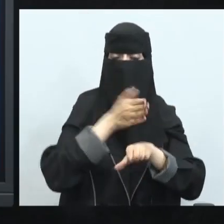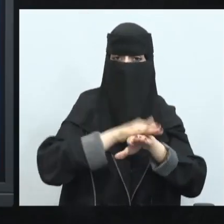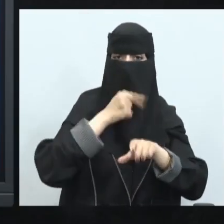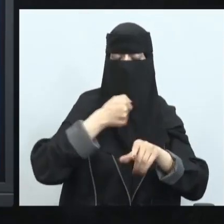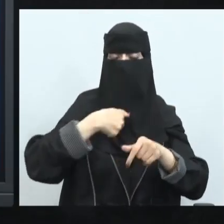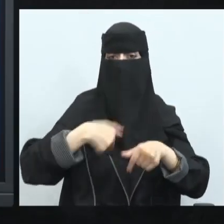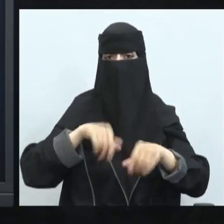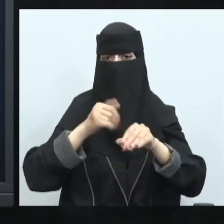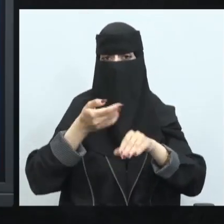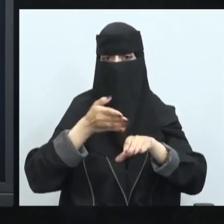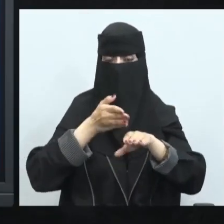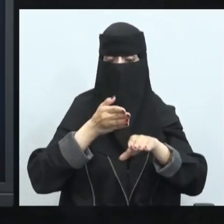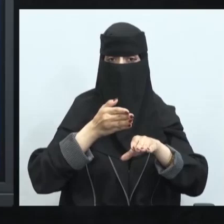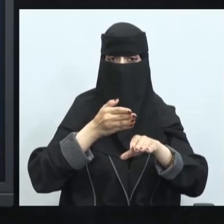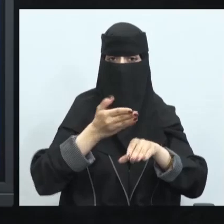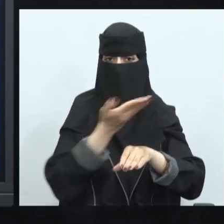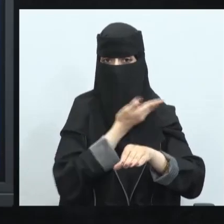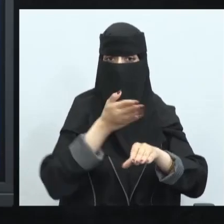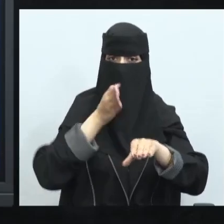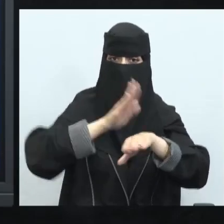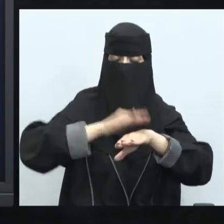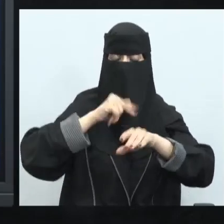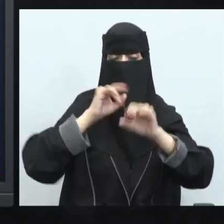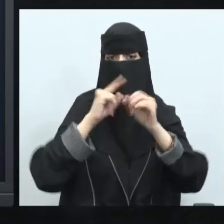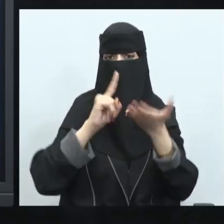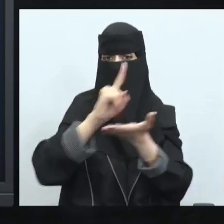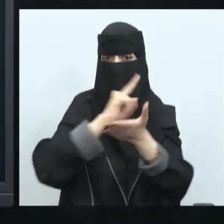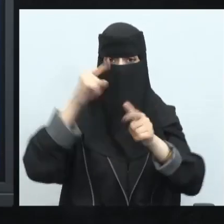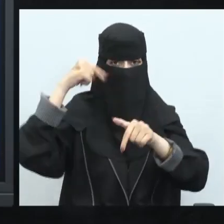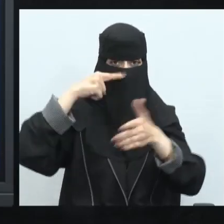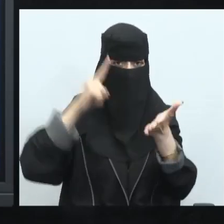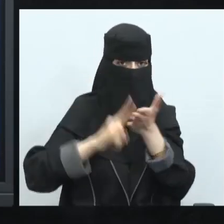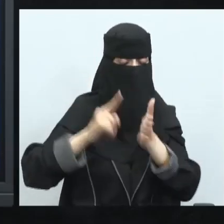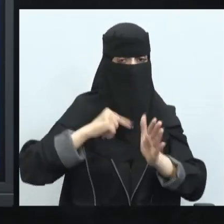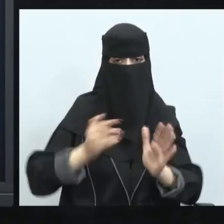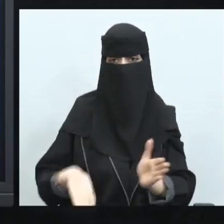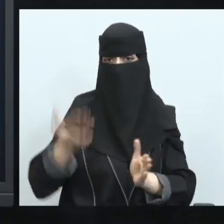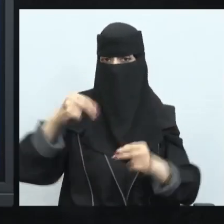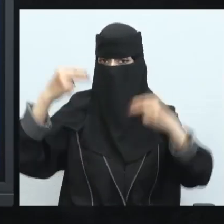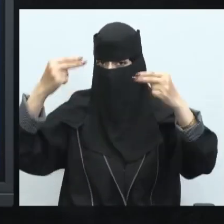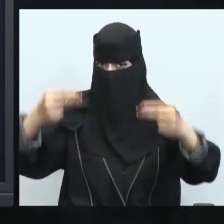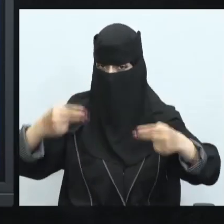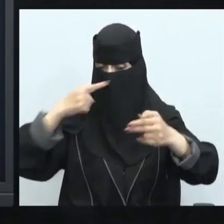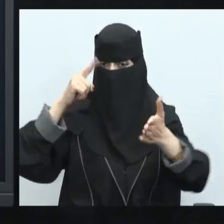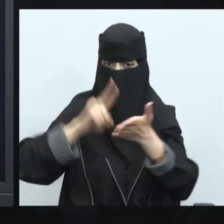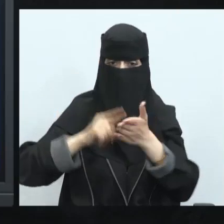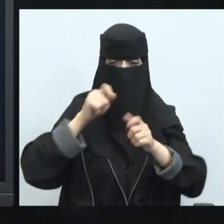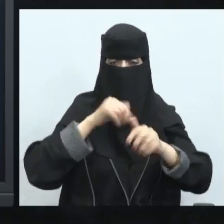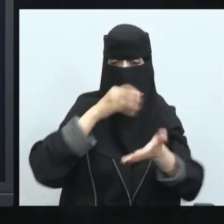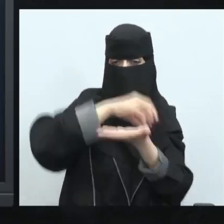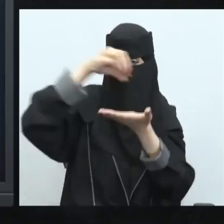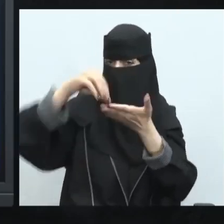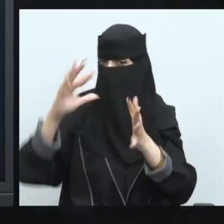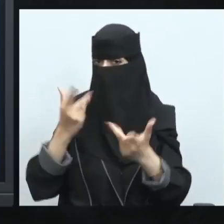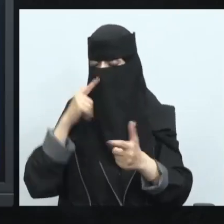أن نفكر حينما نقيم فعالية عملية استخدام وسائل النقل لذلك نلاحظ مثلا في الفعالية توفر مثلا